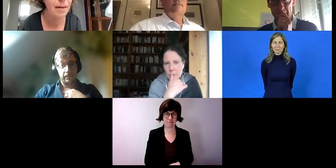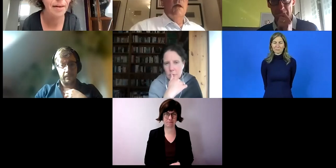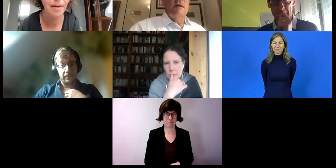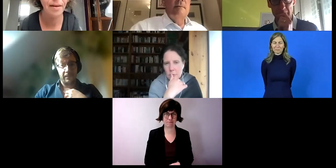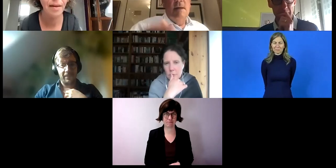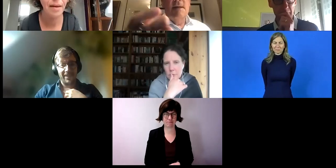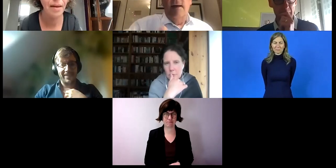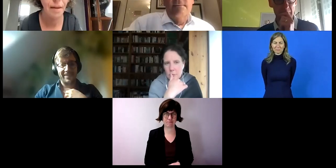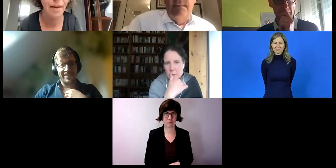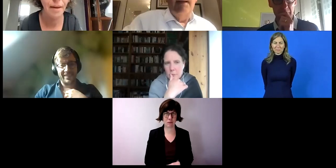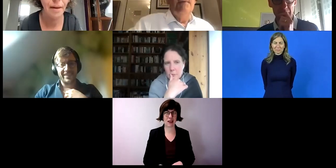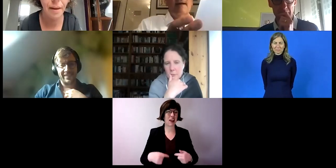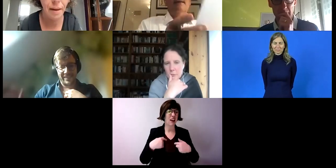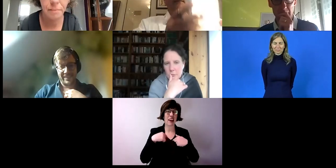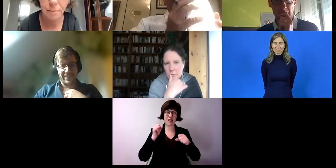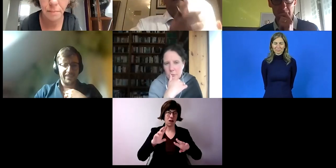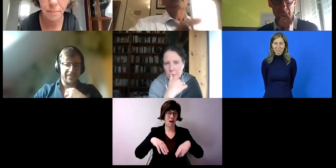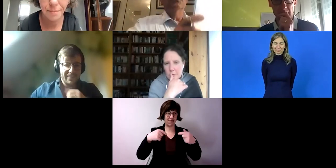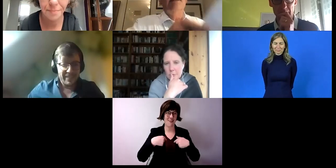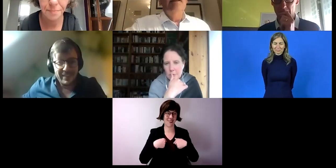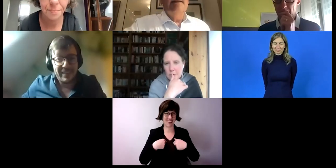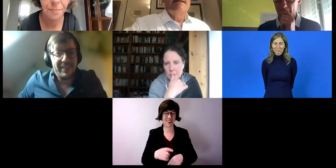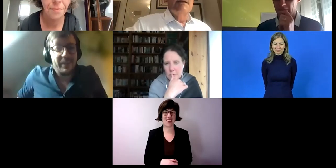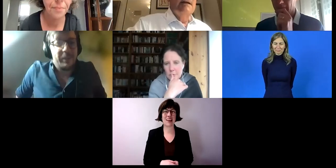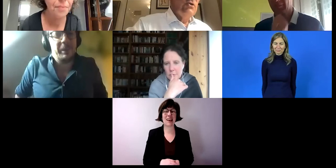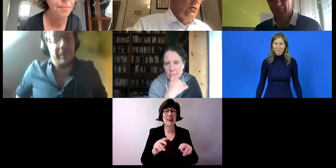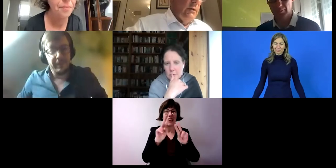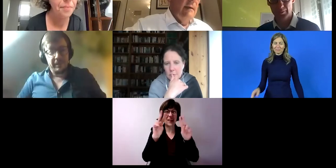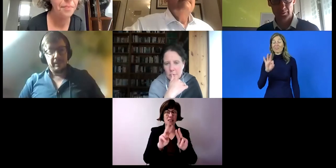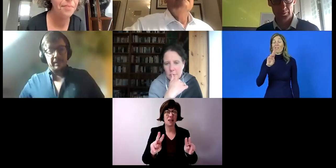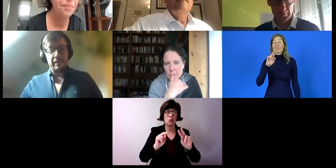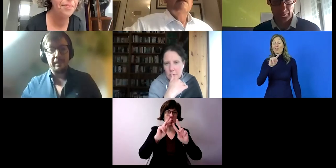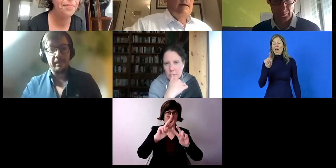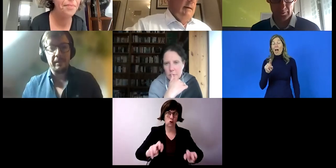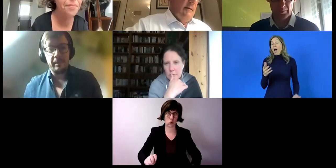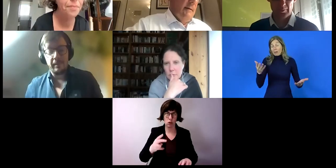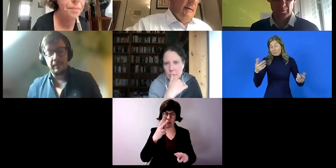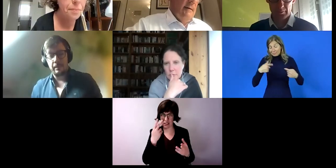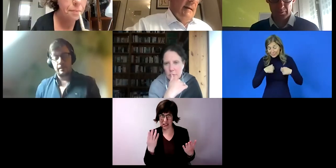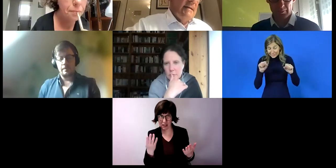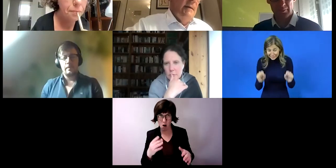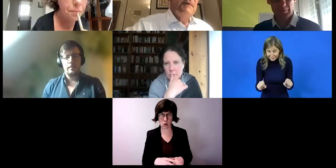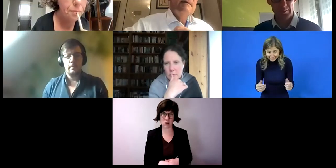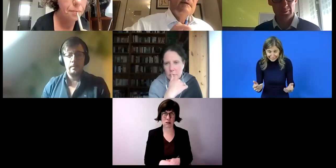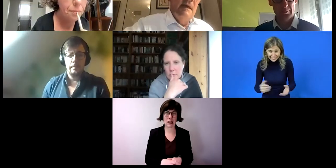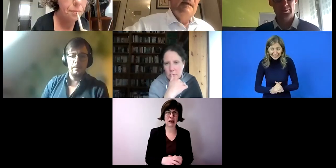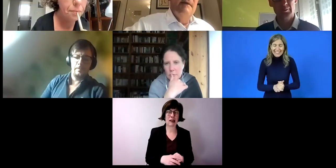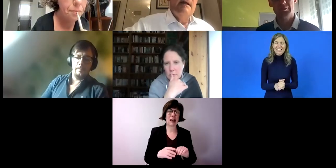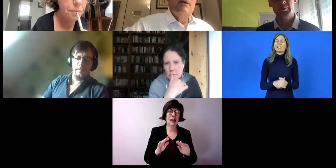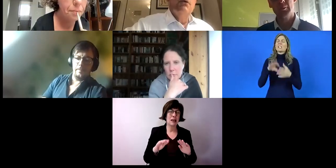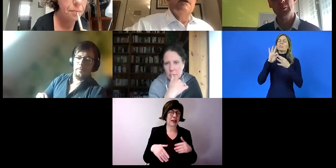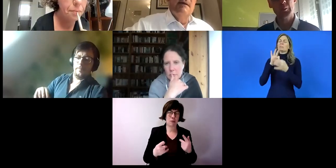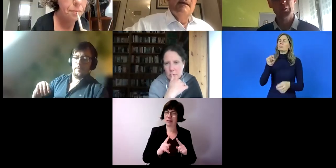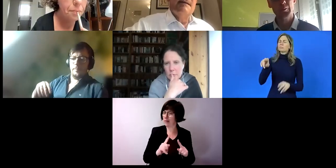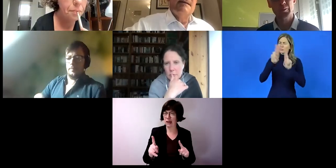Ja, ich kann anfangen zu den internationalen Studien. Es gibt nicht